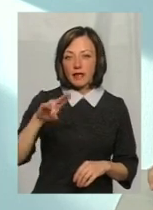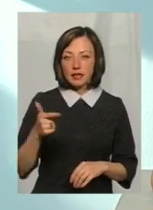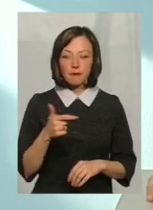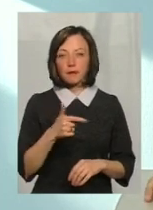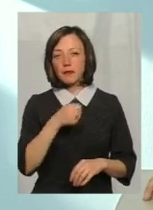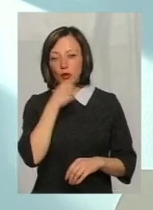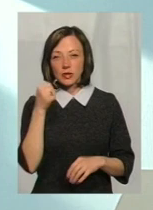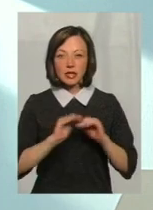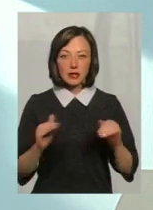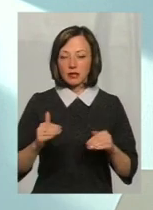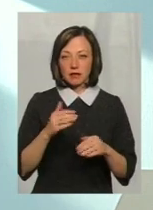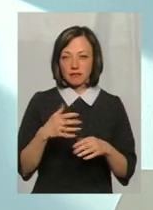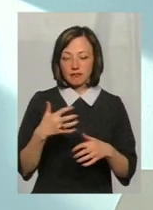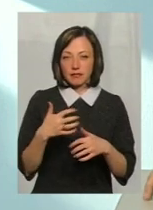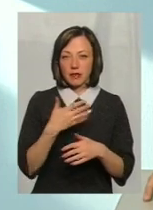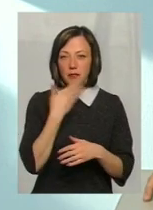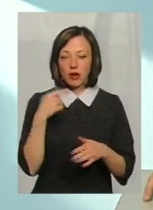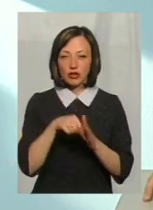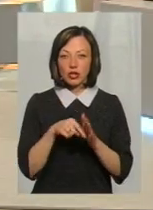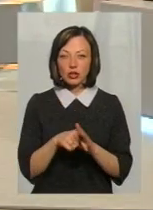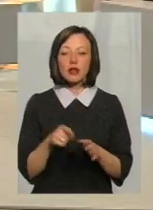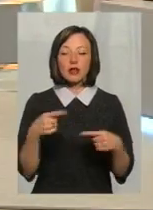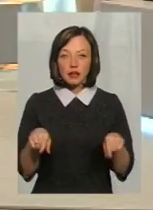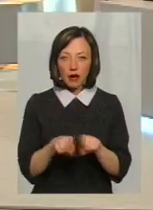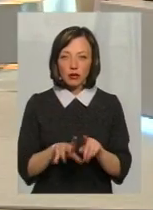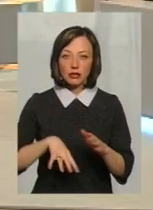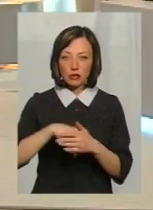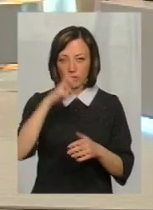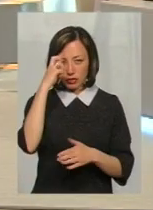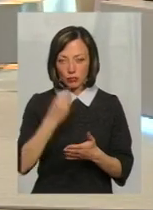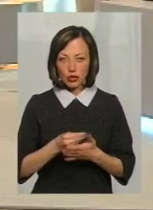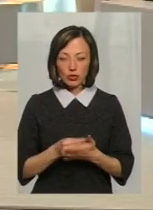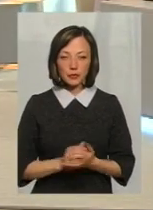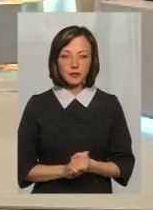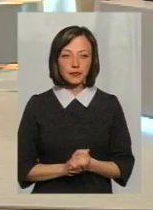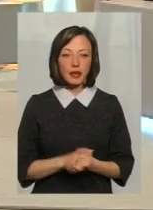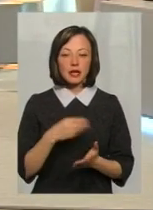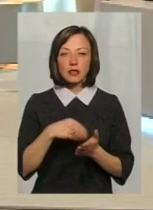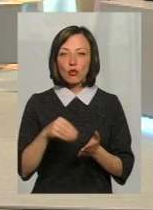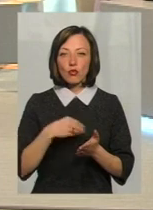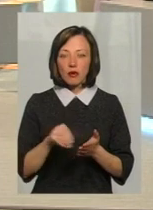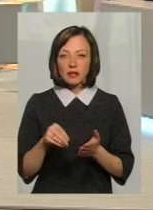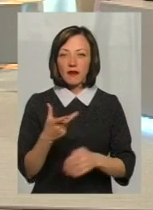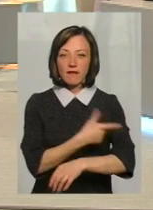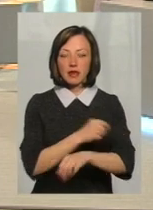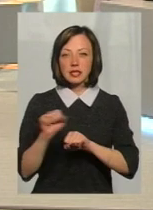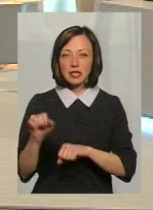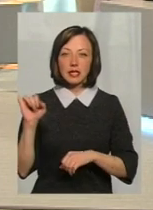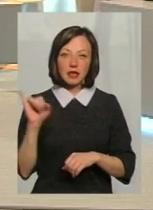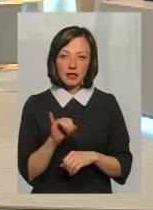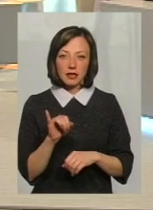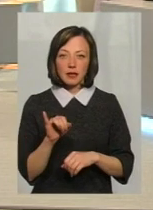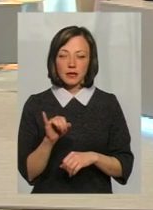дітей, чи це для дорослих. В даному випадку вони також за рахунок державного бюджету закуповуються вакцини, і